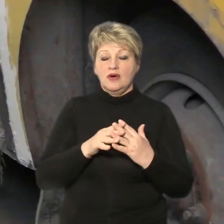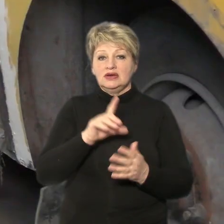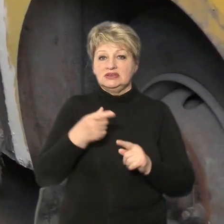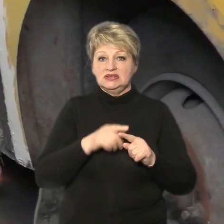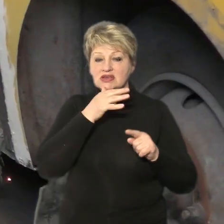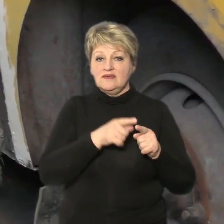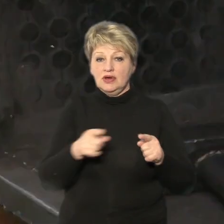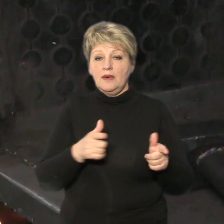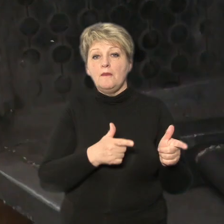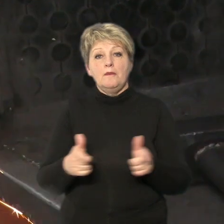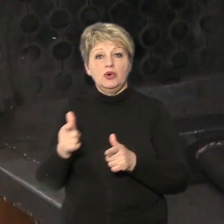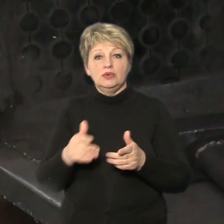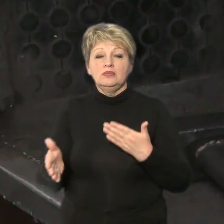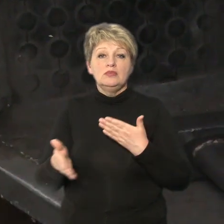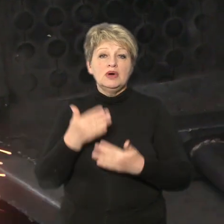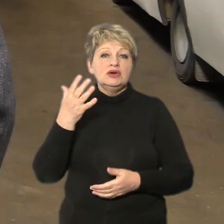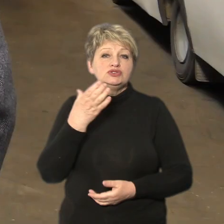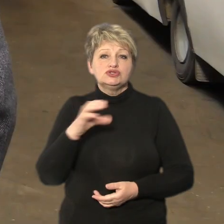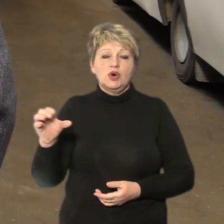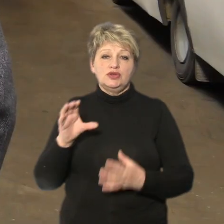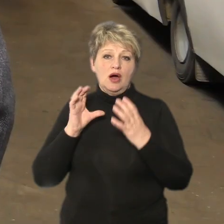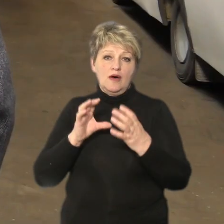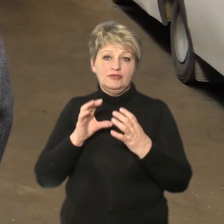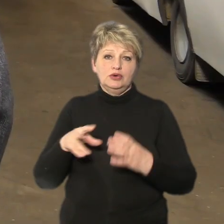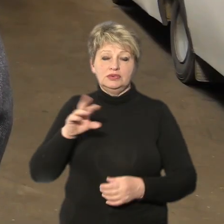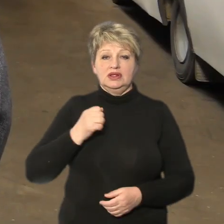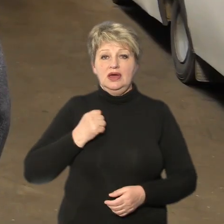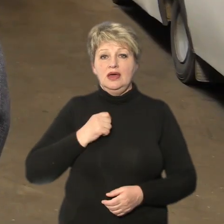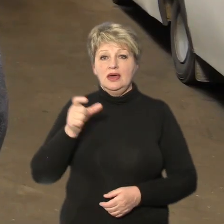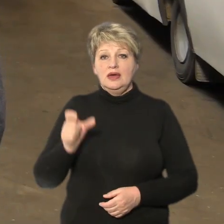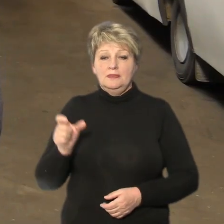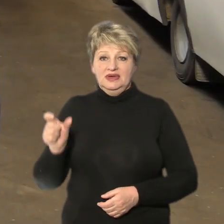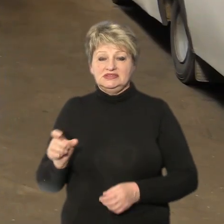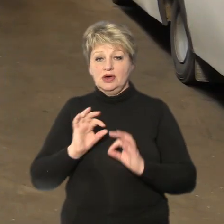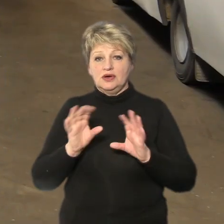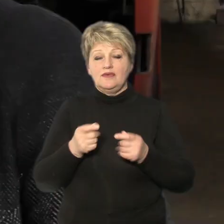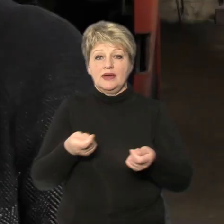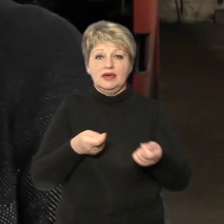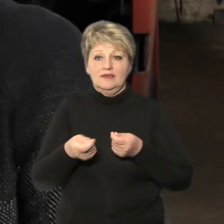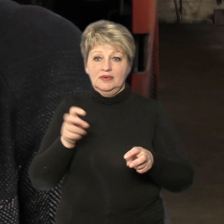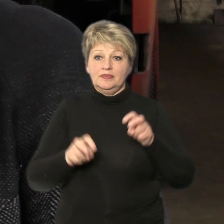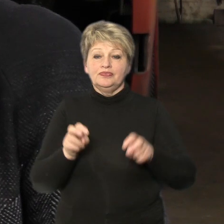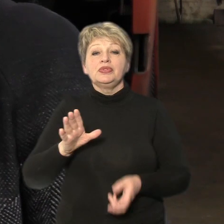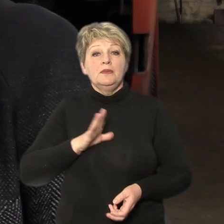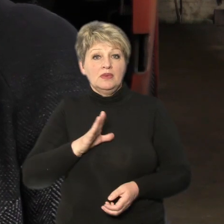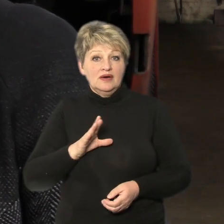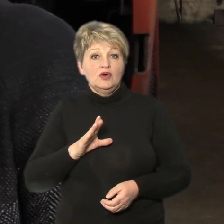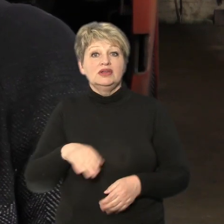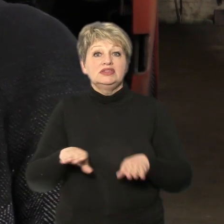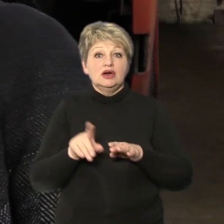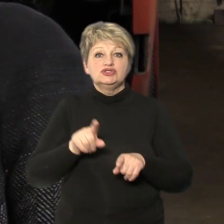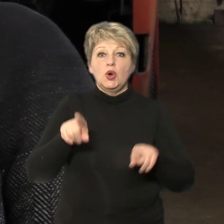цей час підготували для фронту майже сотню автобусів для бійців, розповідає керівниця підприємства Олена Куниця. Буває так, що деякі